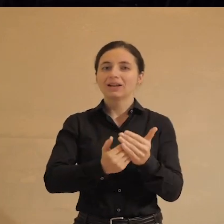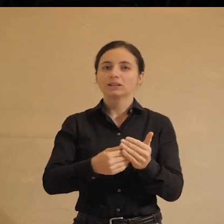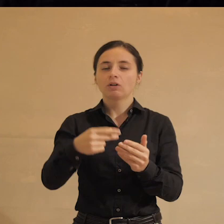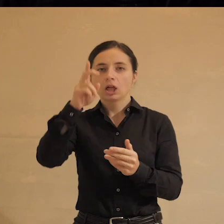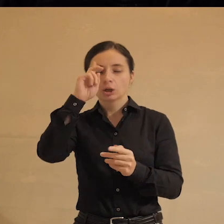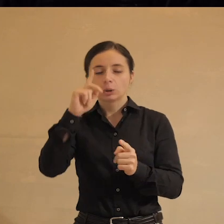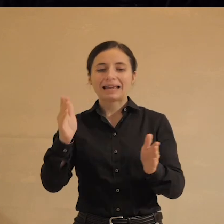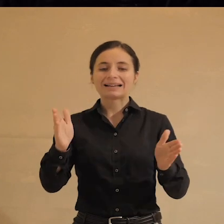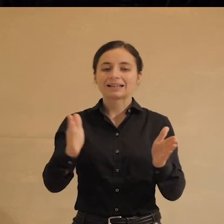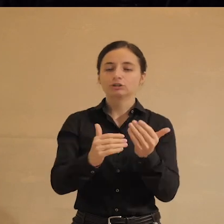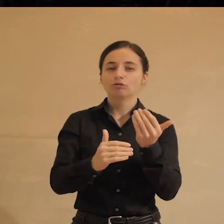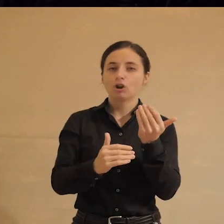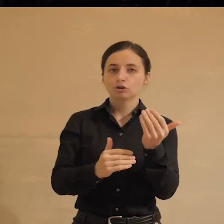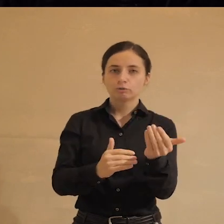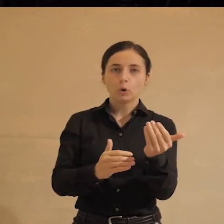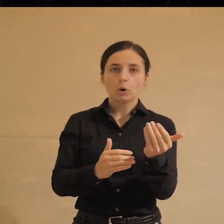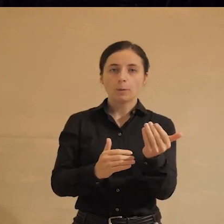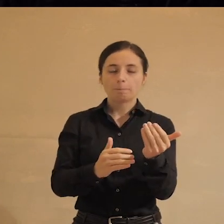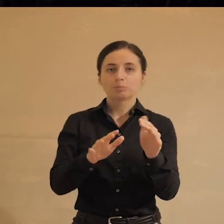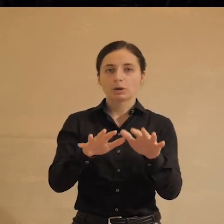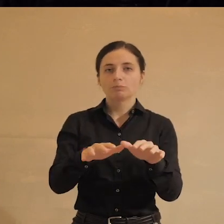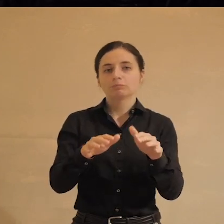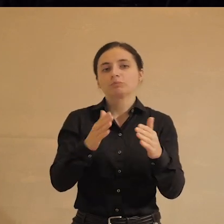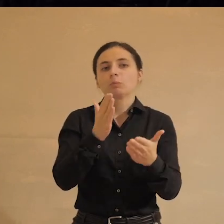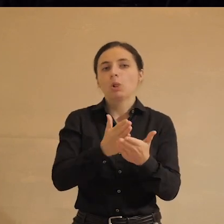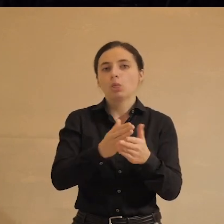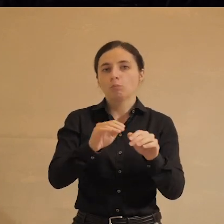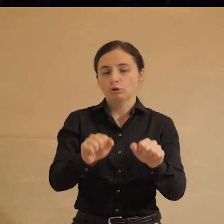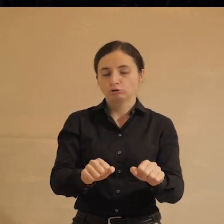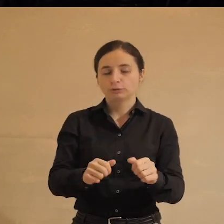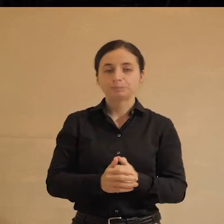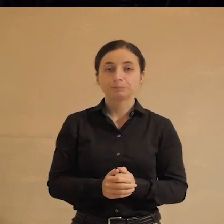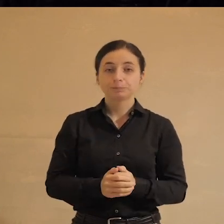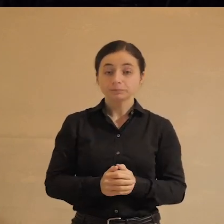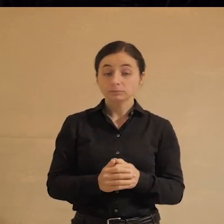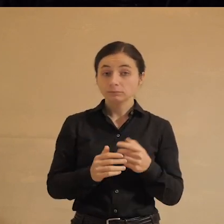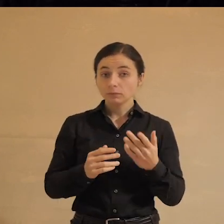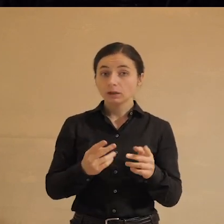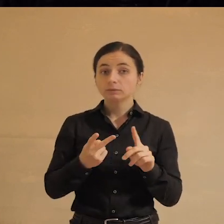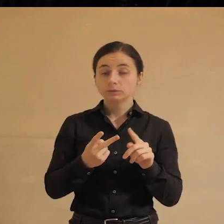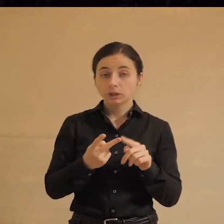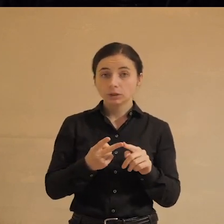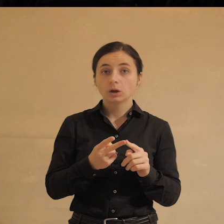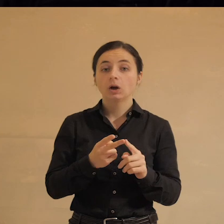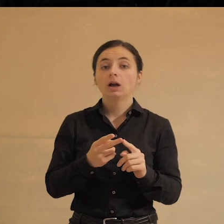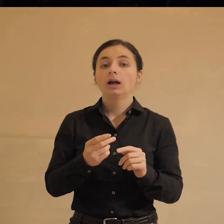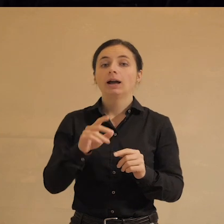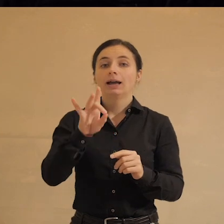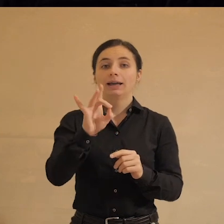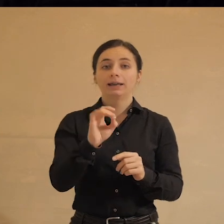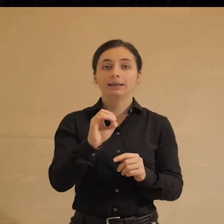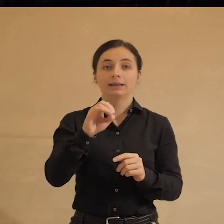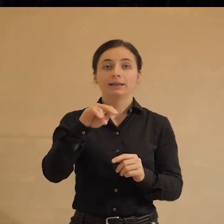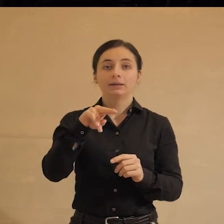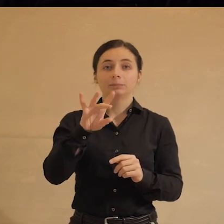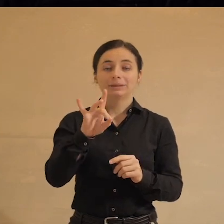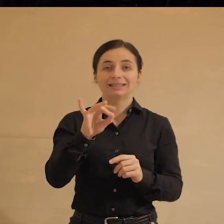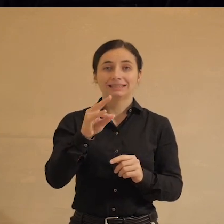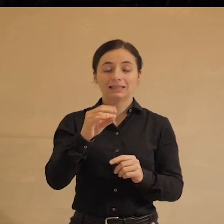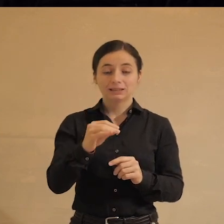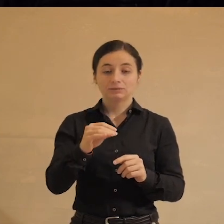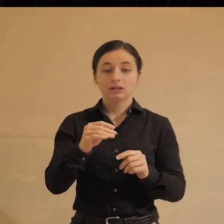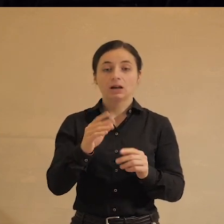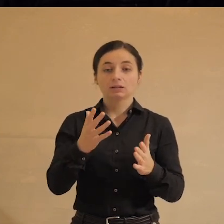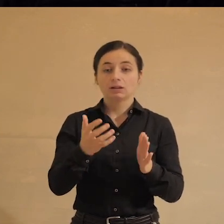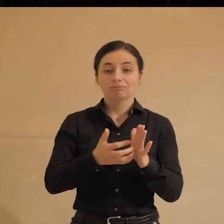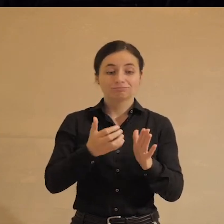или ограничивала его полномочия. И второе, репрезентативная демократия возникла, когда люди перестали все помещаться на